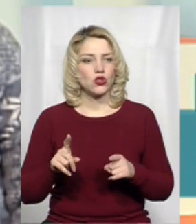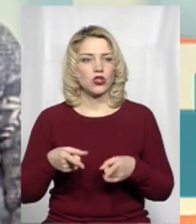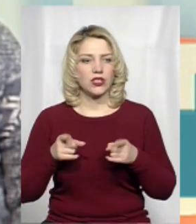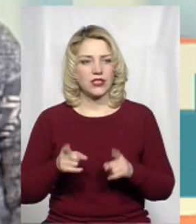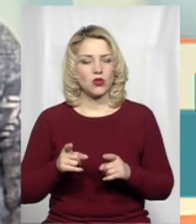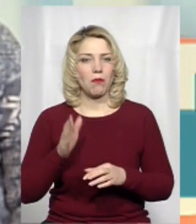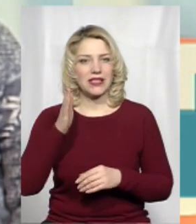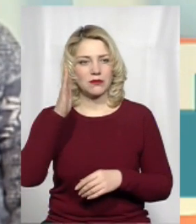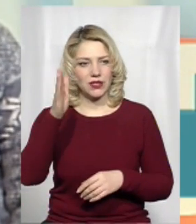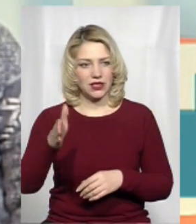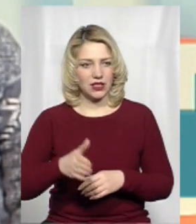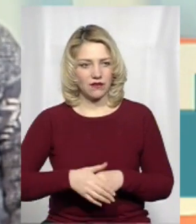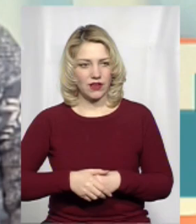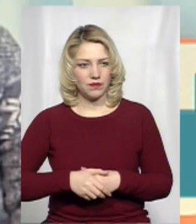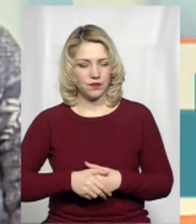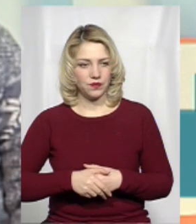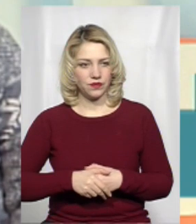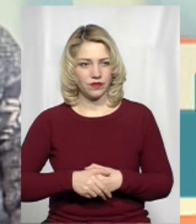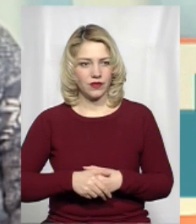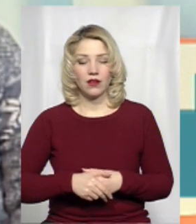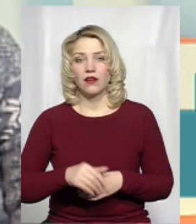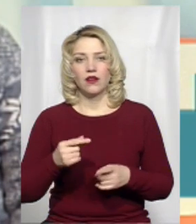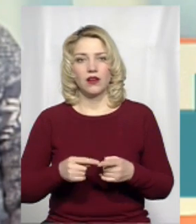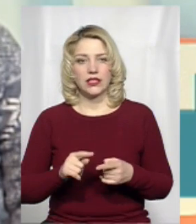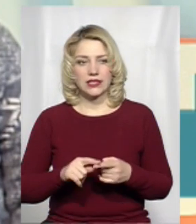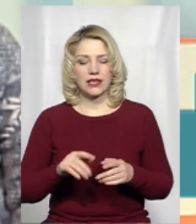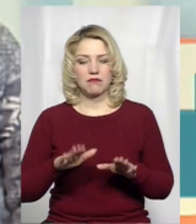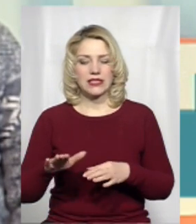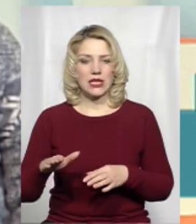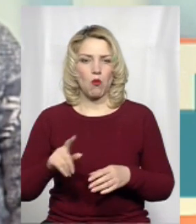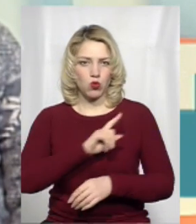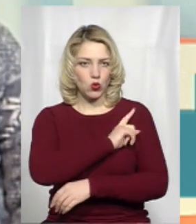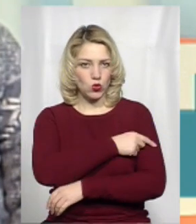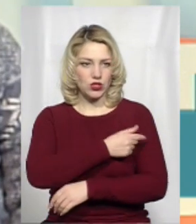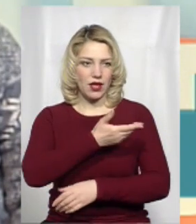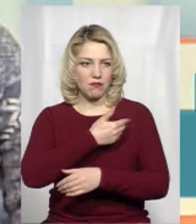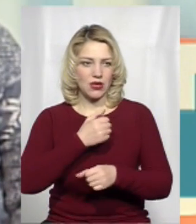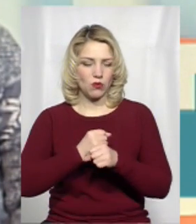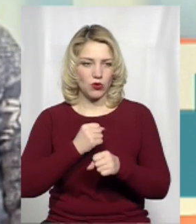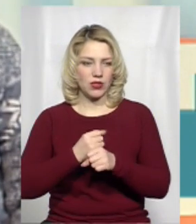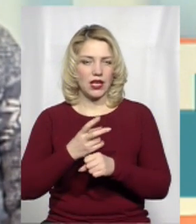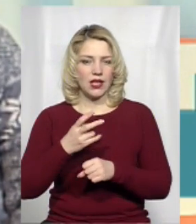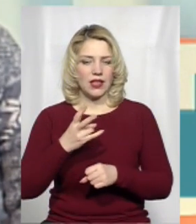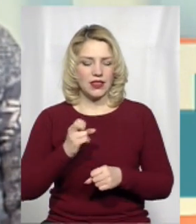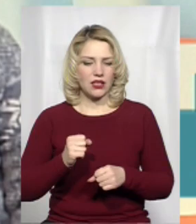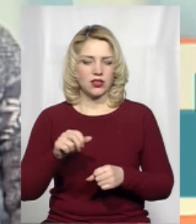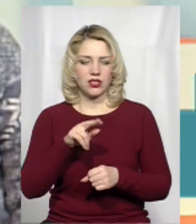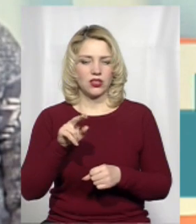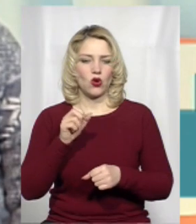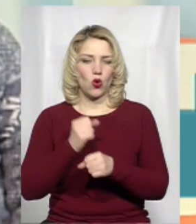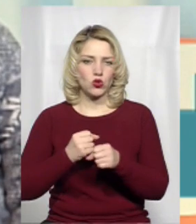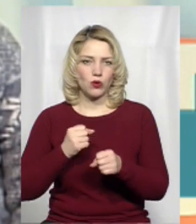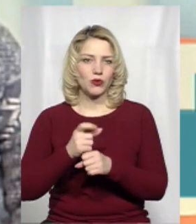перспектива відвідування таких місць дуже потужна, і ми зараз працюємо над розробкою грінвейсів, зелених